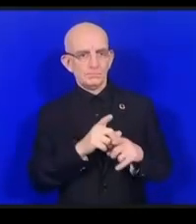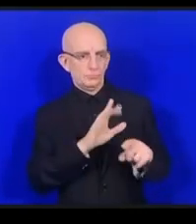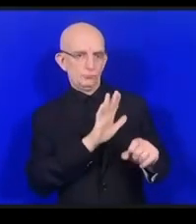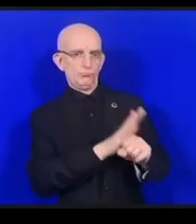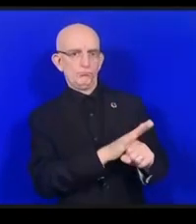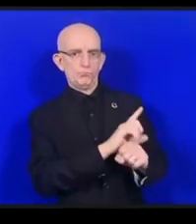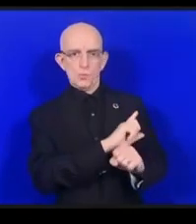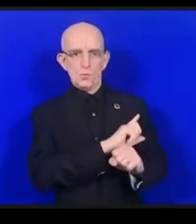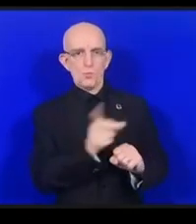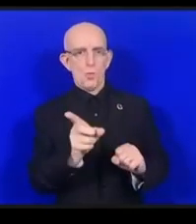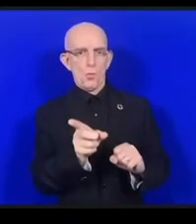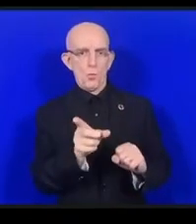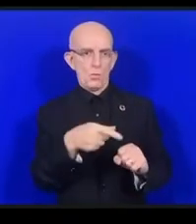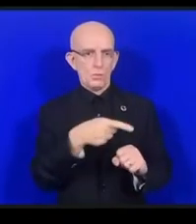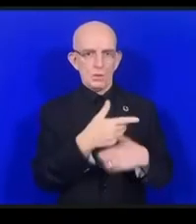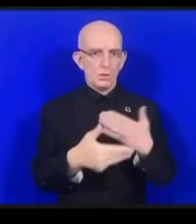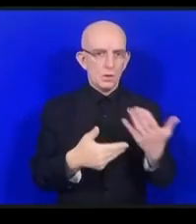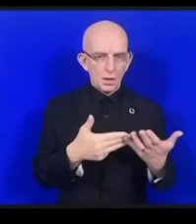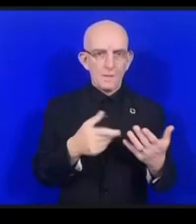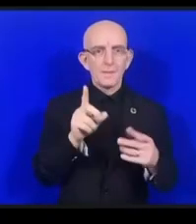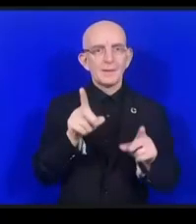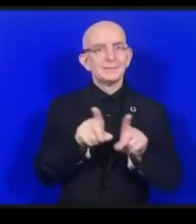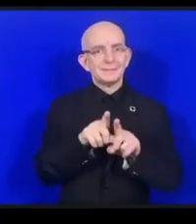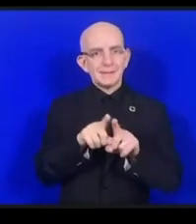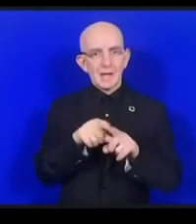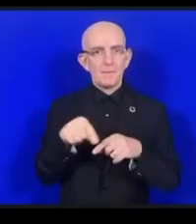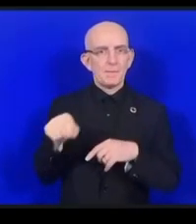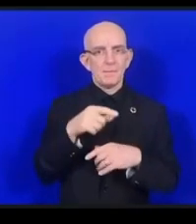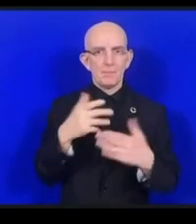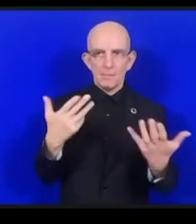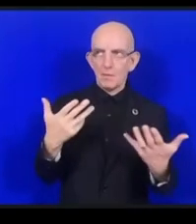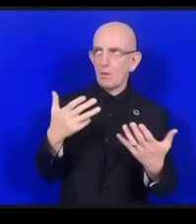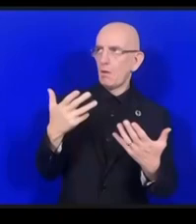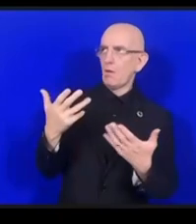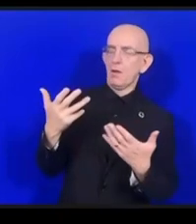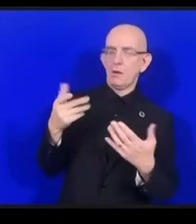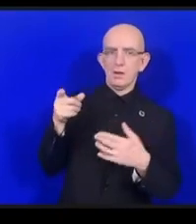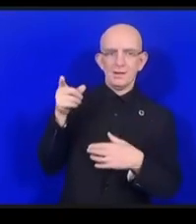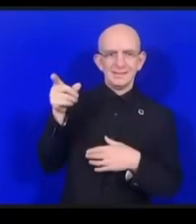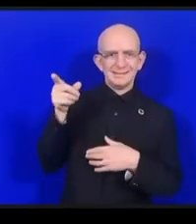彼らを犯罪人のように扱う場合があります青年がオンラインで声を上げると